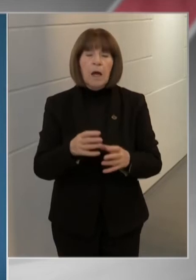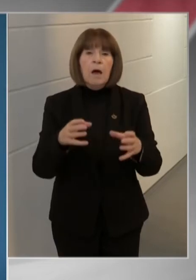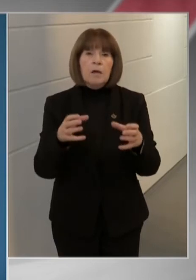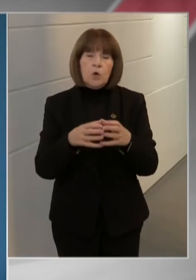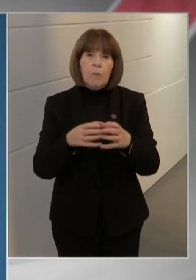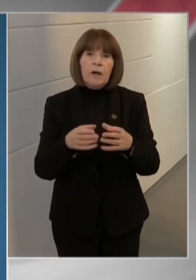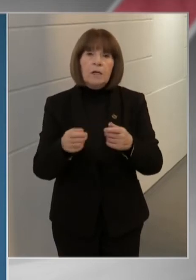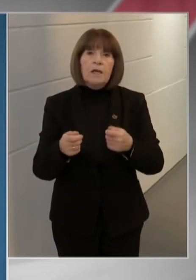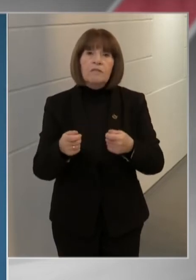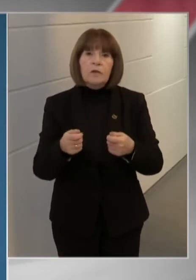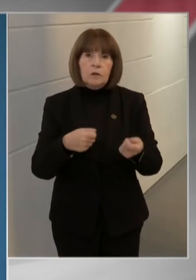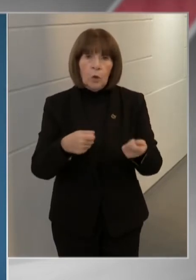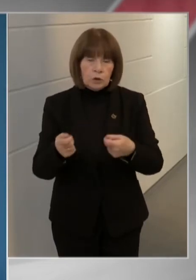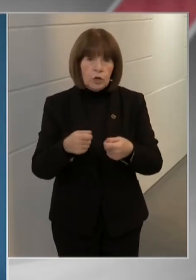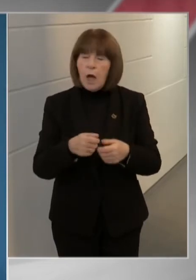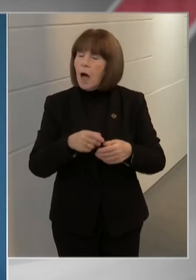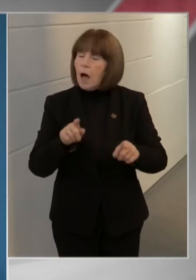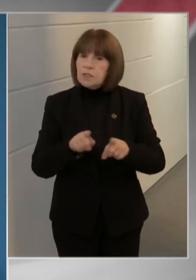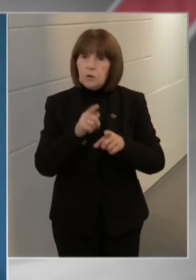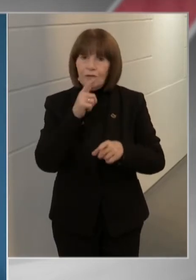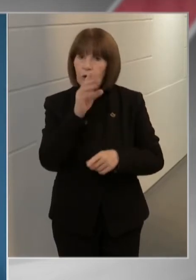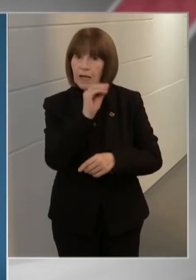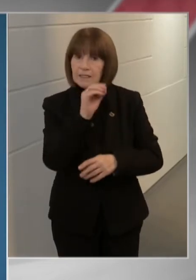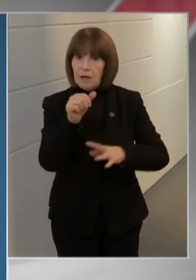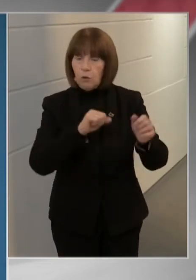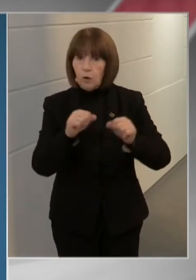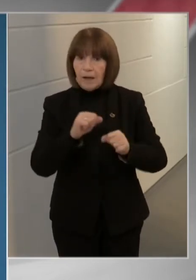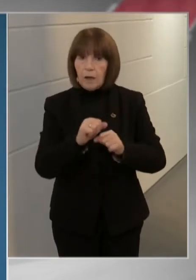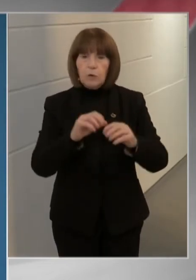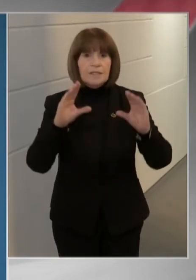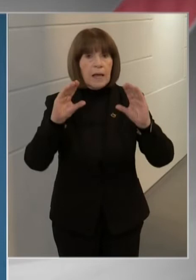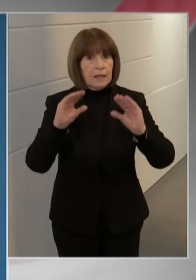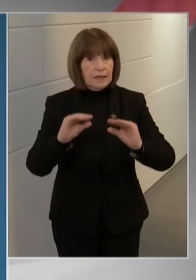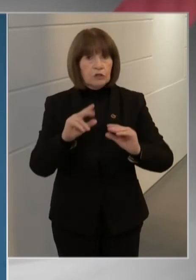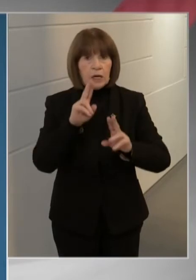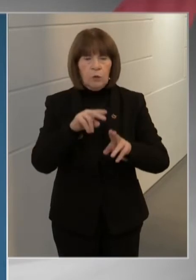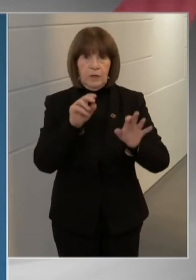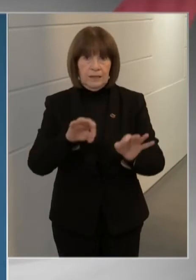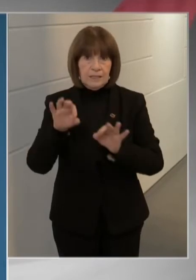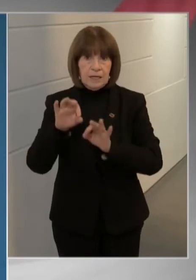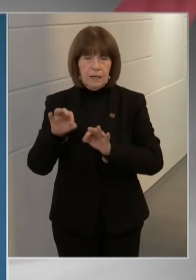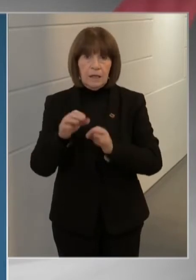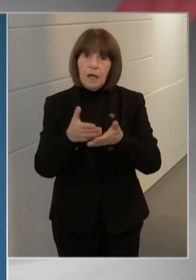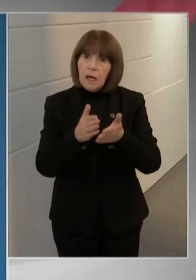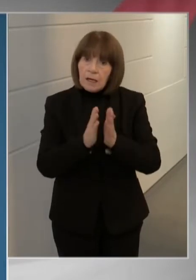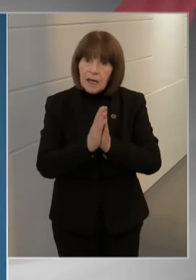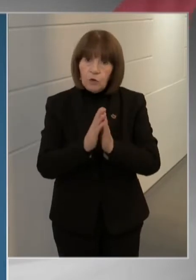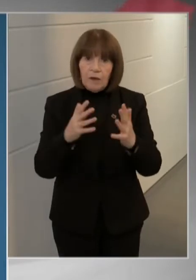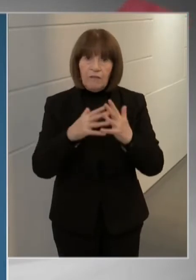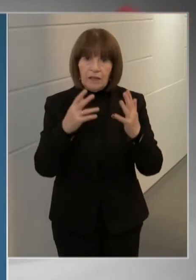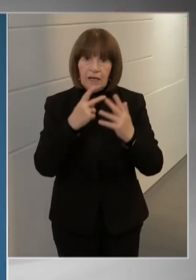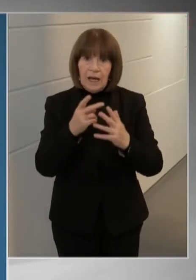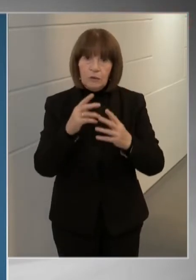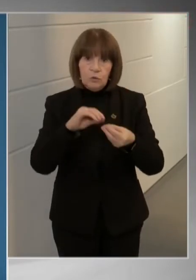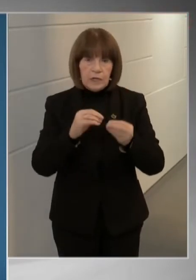haladéktalanul fogja jelezni ezt a kormány részére, hogy az enyhítésekre intézkedjen. Kérjük még a vendéglátóüzletek